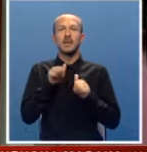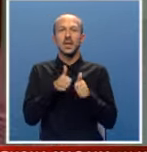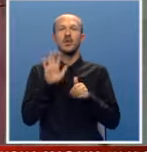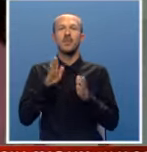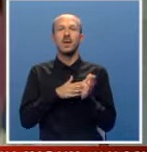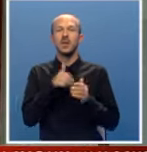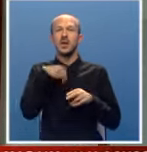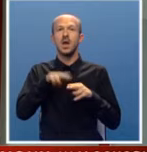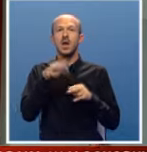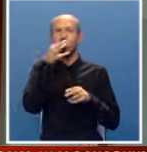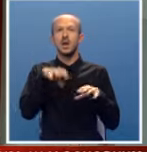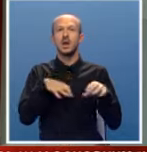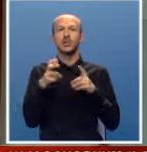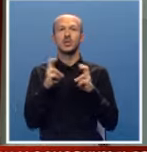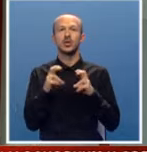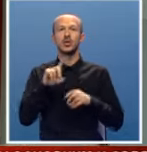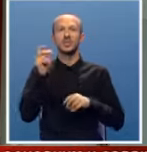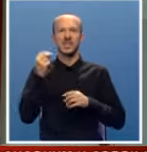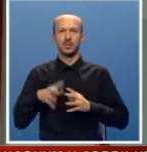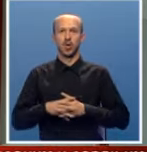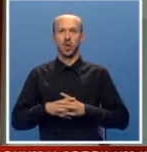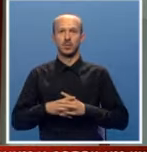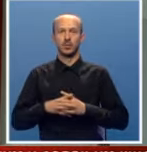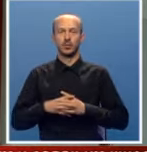njiho primjer i najbolje kadrove zadrže u Republici Srpskoj.